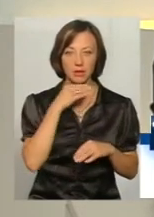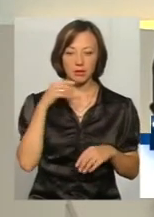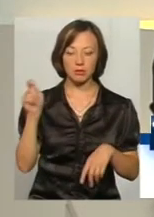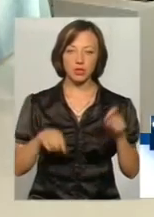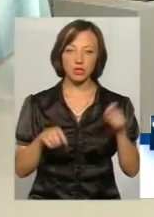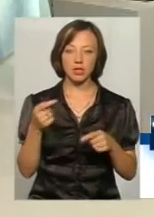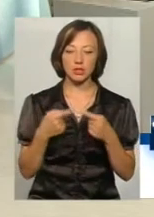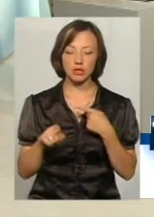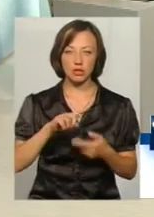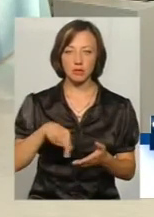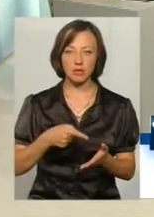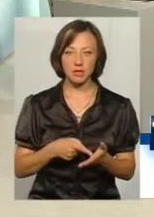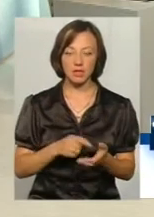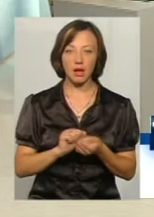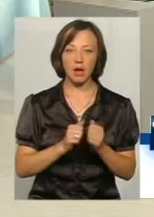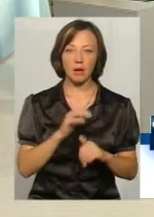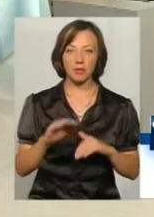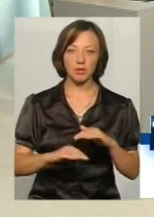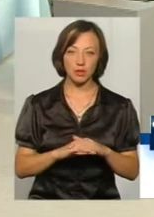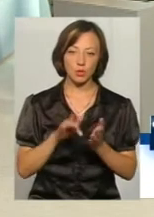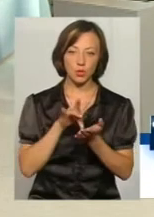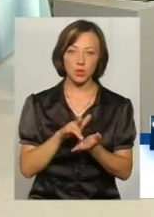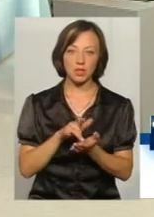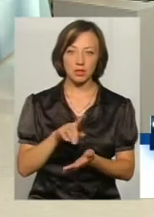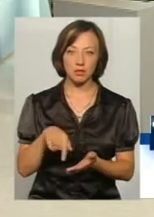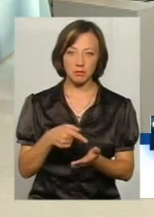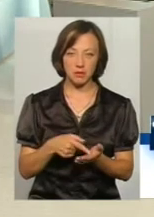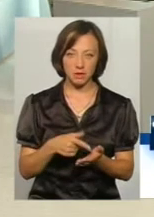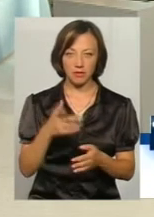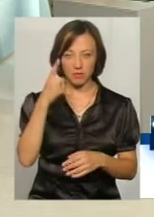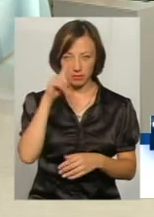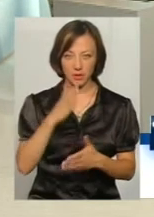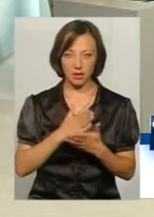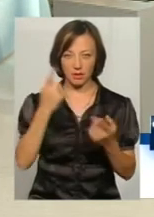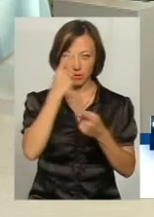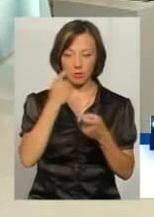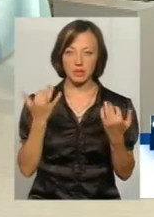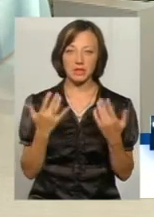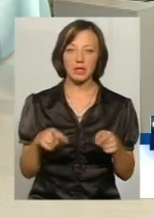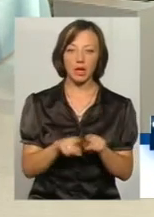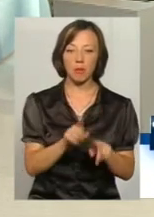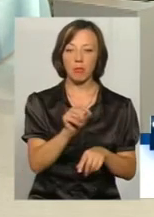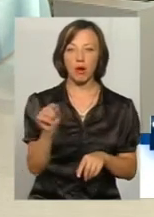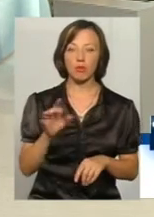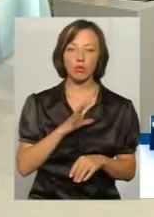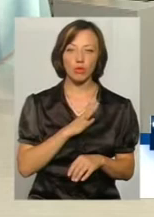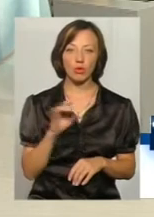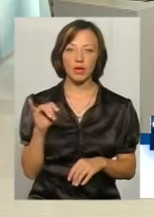приїжджало з інших міст, оскільки Кам'янець, наприклад, туристичне місце. Ви володійте інформацію, скільки таких пар було і